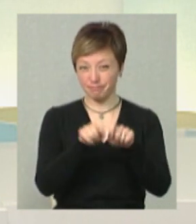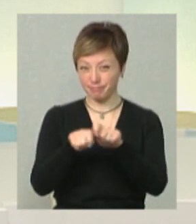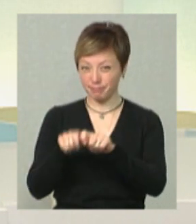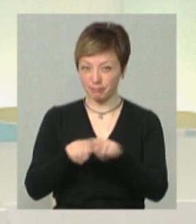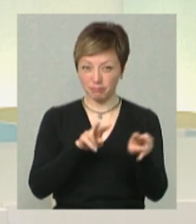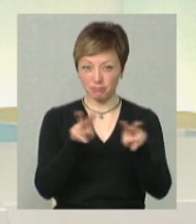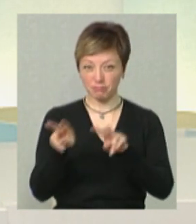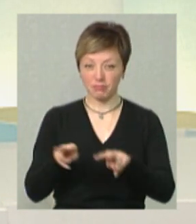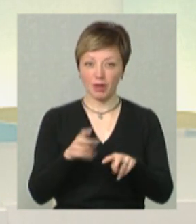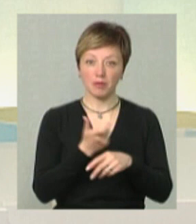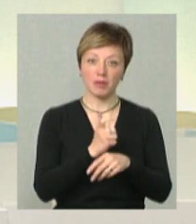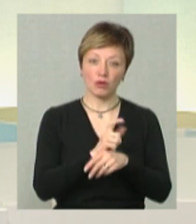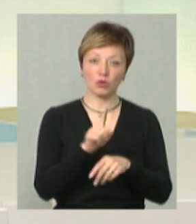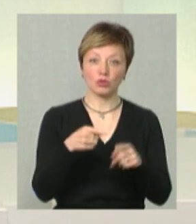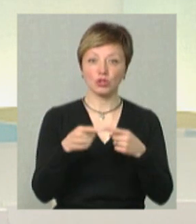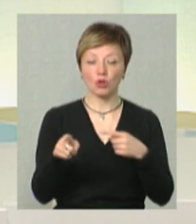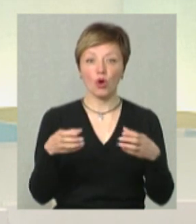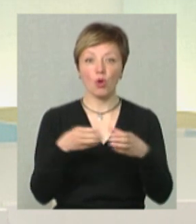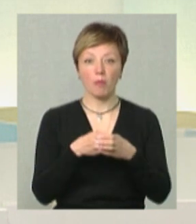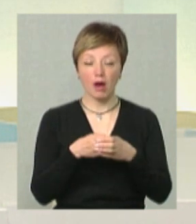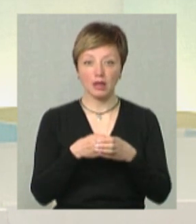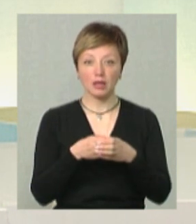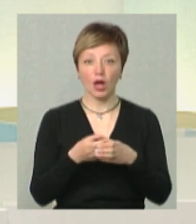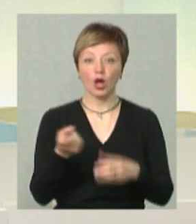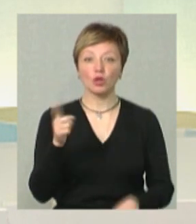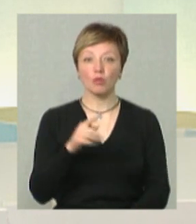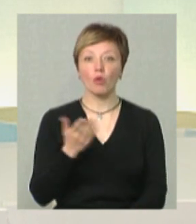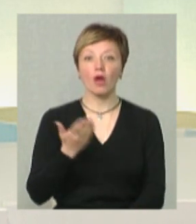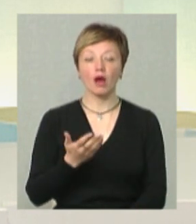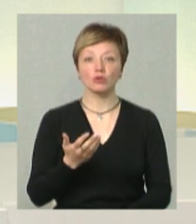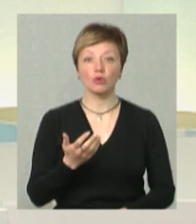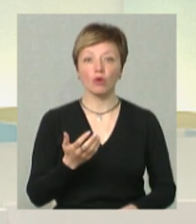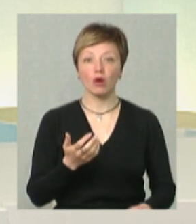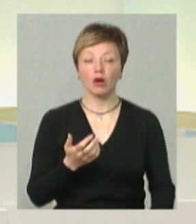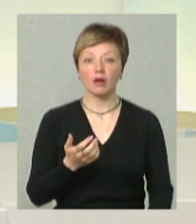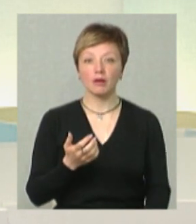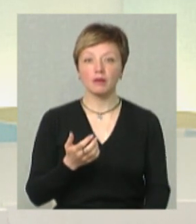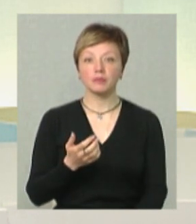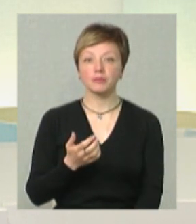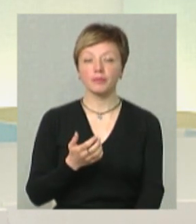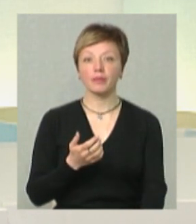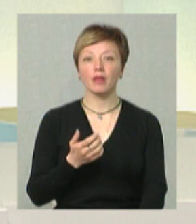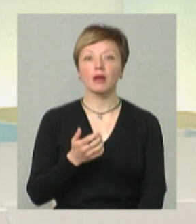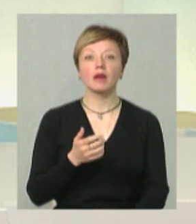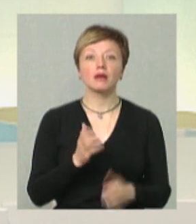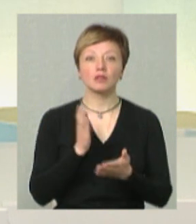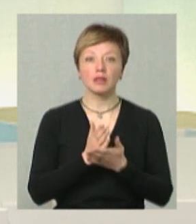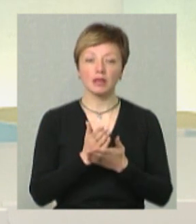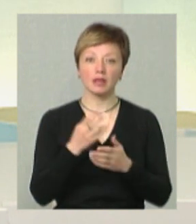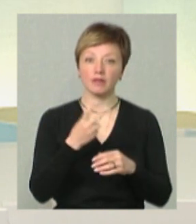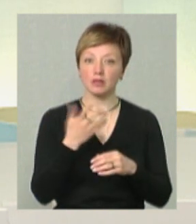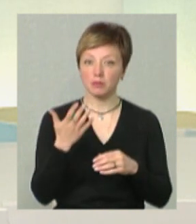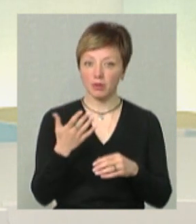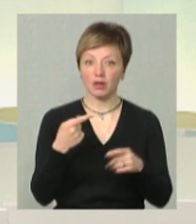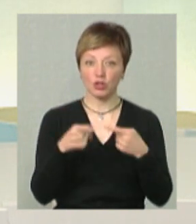переваги того чи іншої громади. Тому, якщо в нас є ще 20 підприємств в роботі, це означає, що ми конкуруємо ще